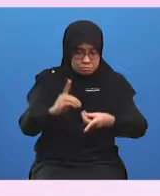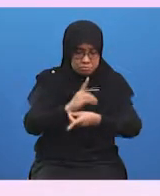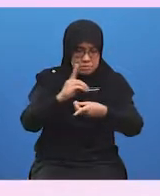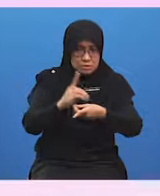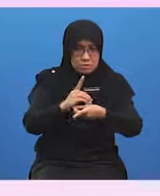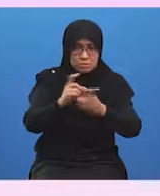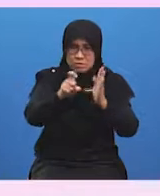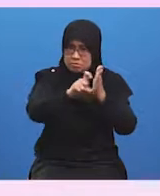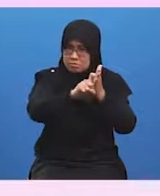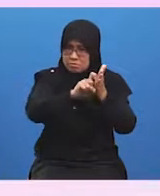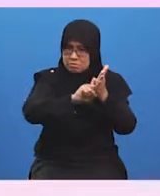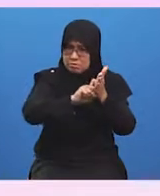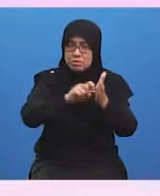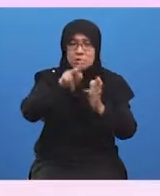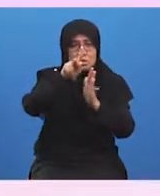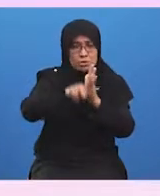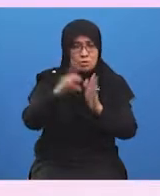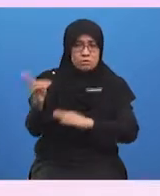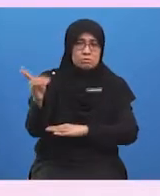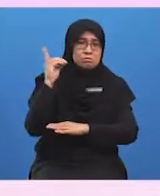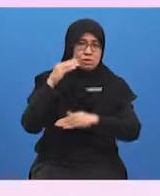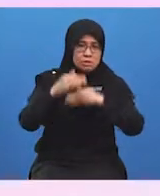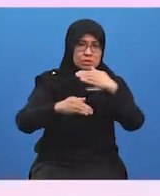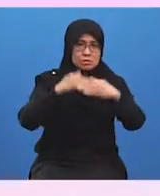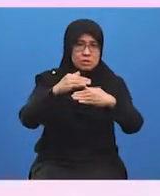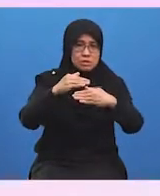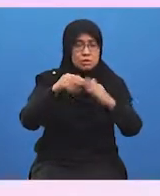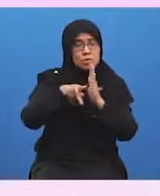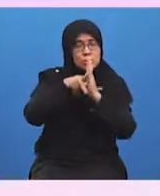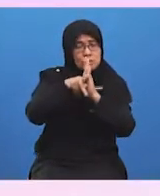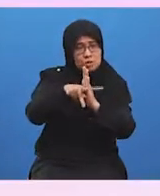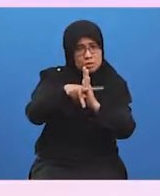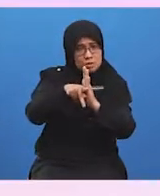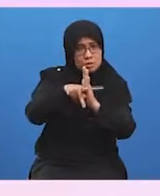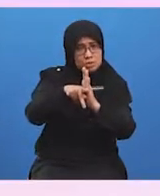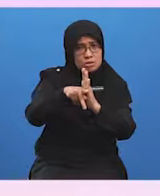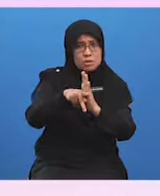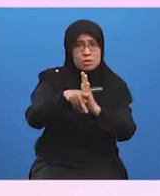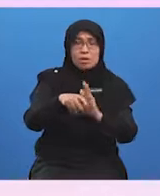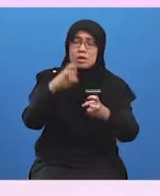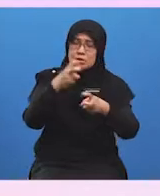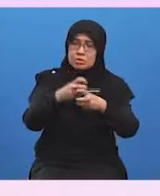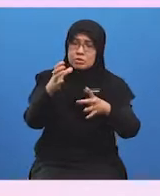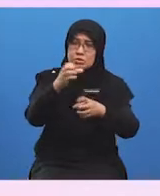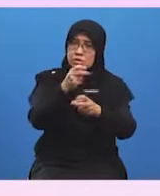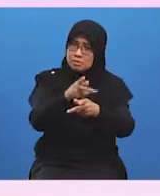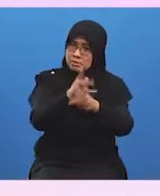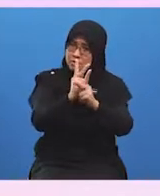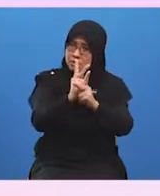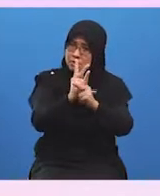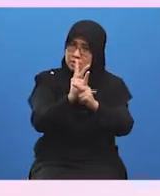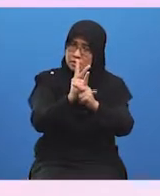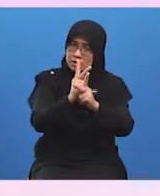Kos dan Kurang Daya Maju Punca PKS Sukar Mendapat Pinjaman. Manakala